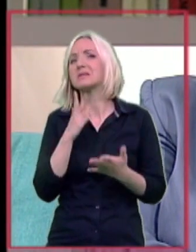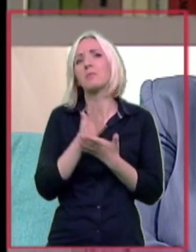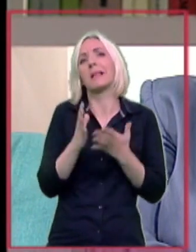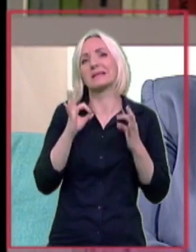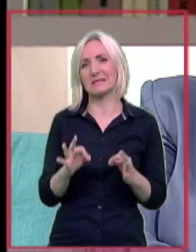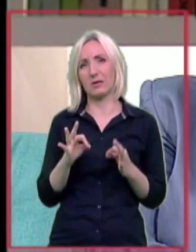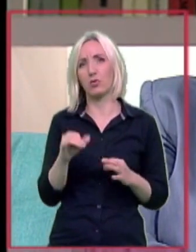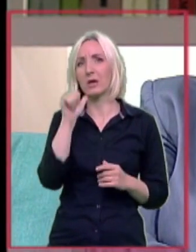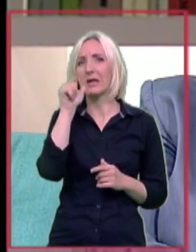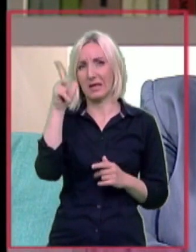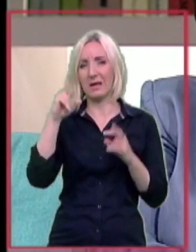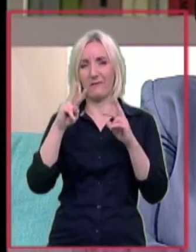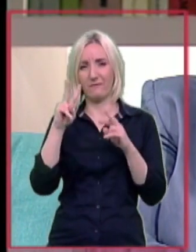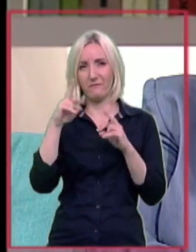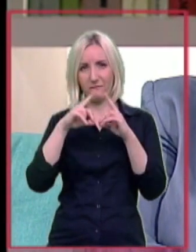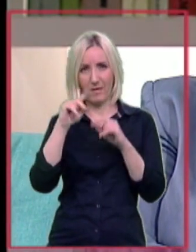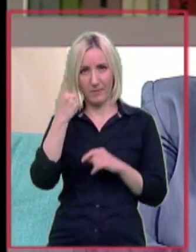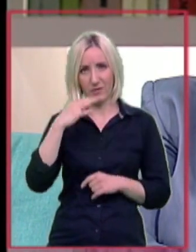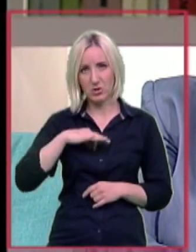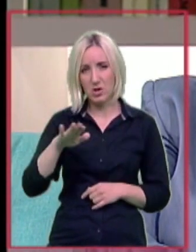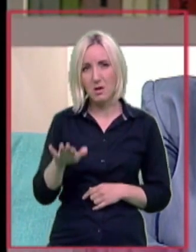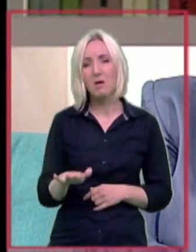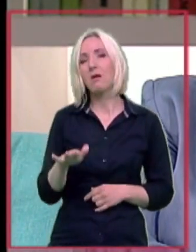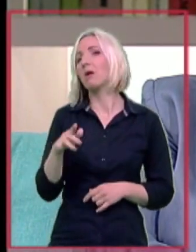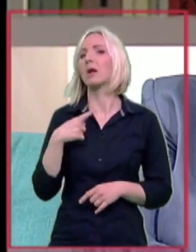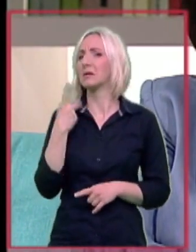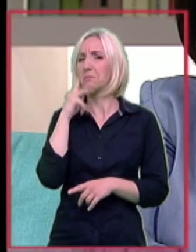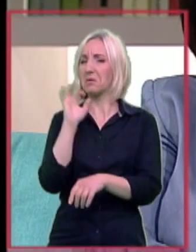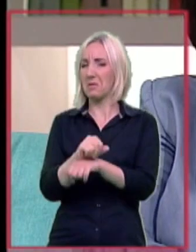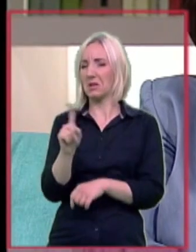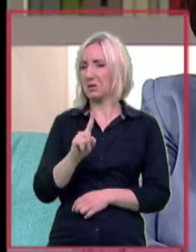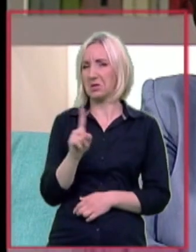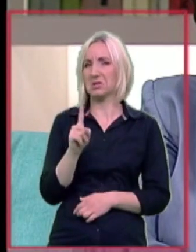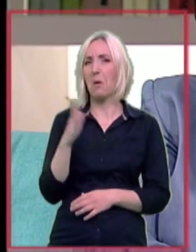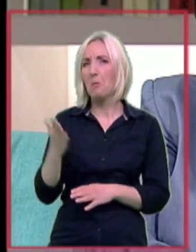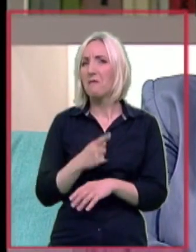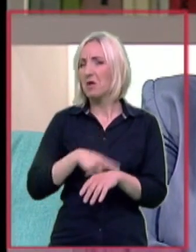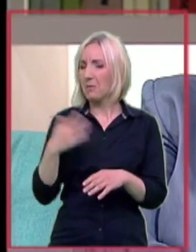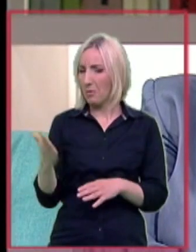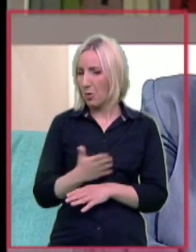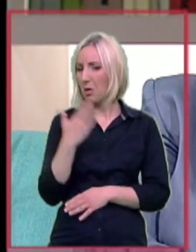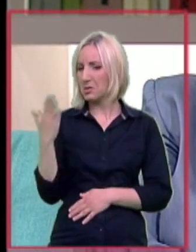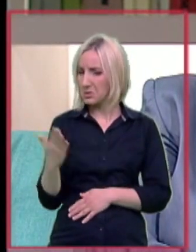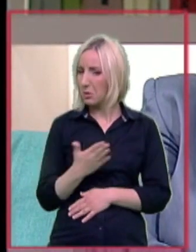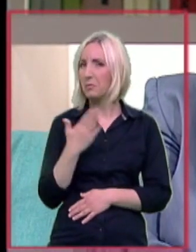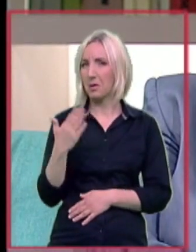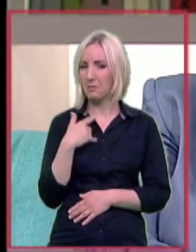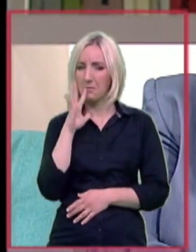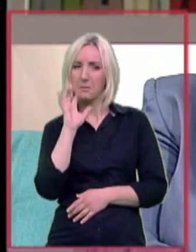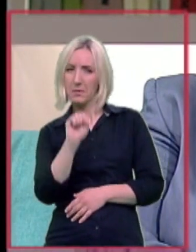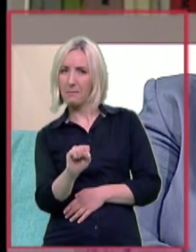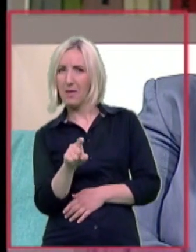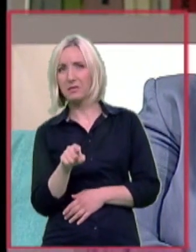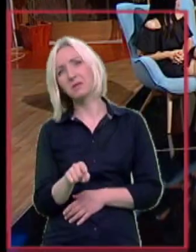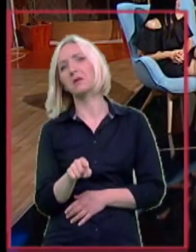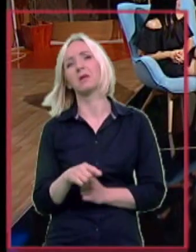Da se Iva rodila, tako? Da, da. Nismo uopšte primetili. Nego te kako je vreme prolazilo, onda smo malo primetili da